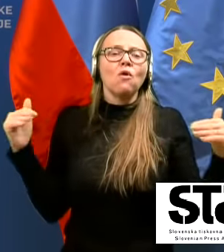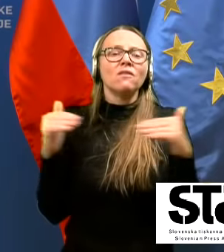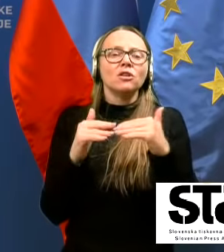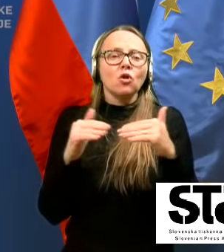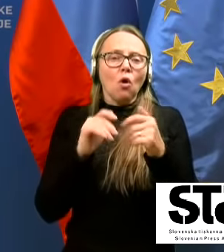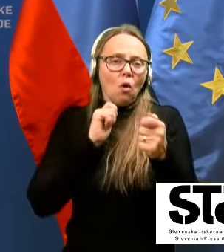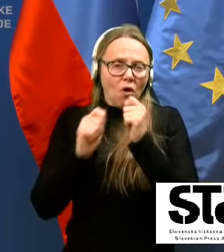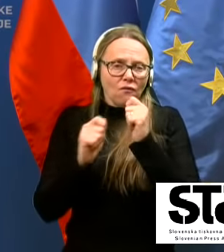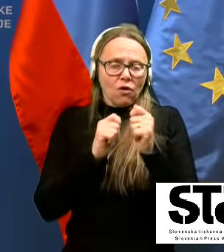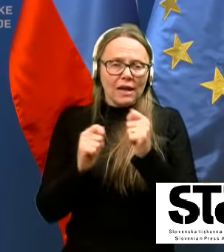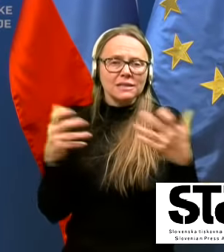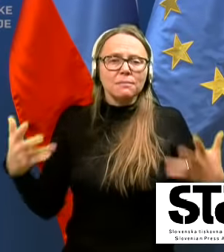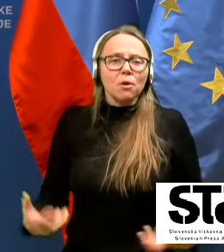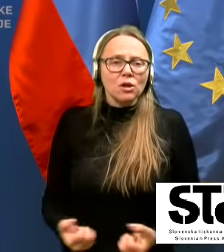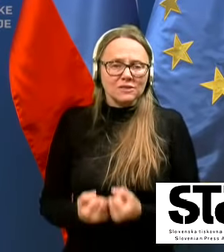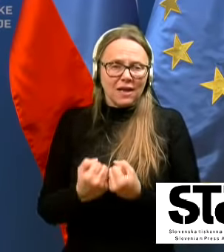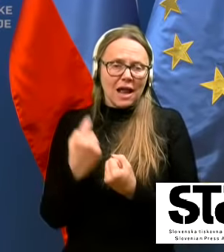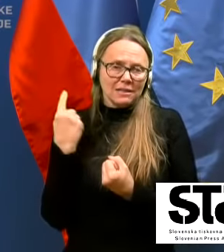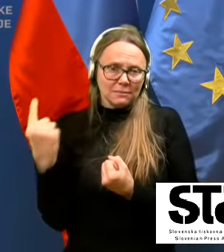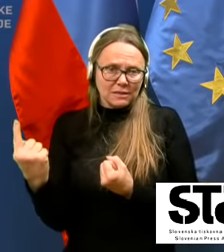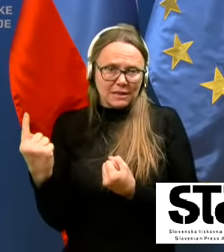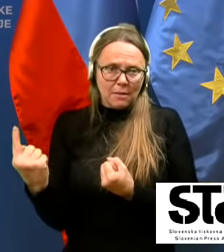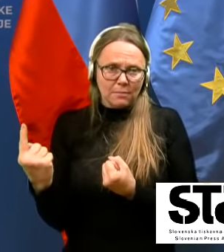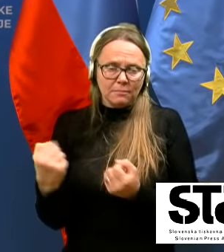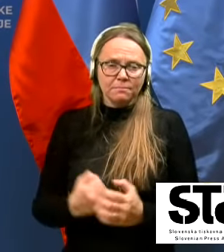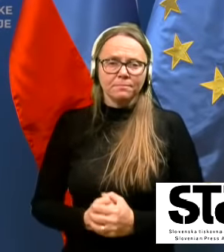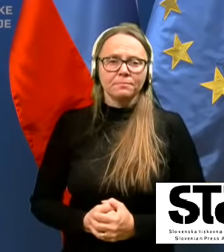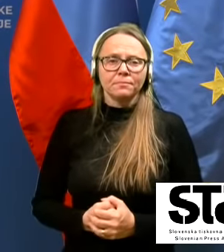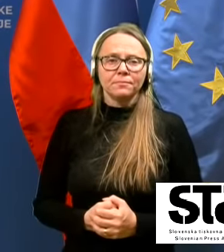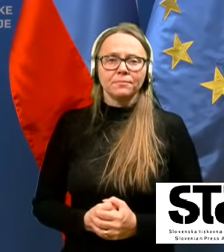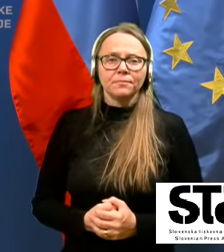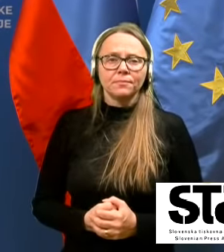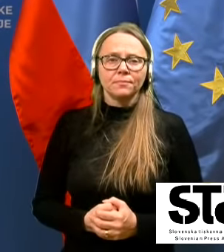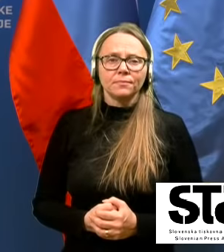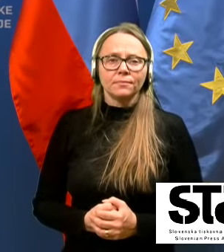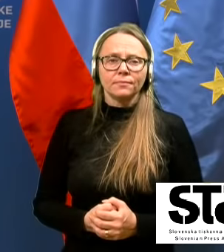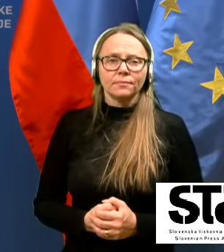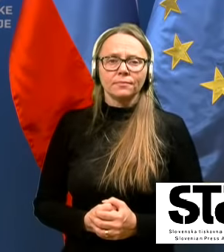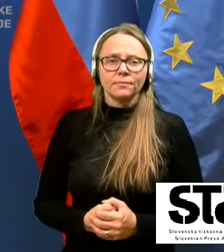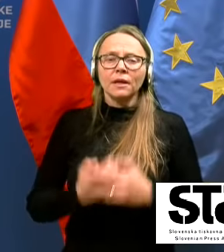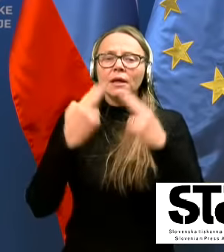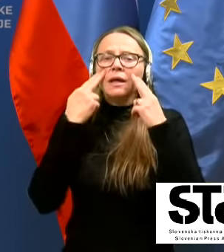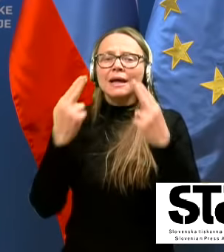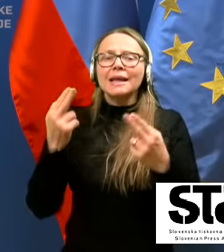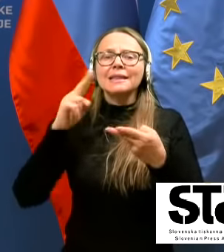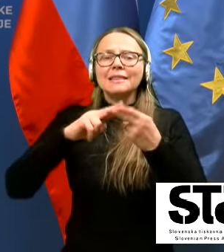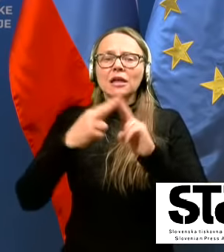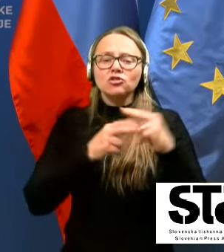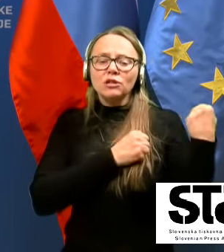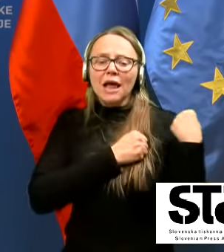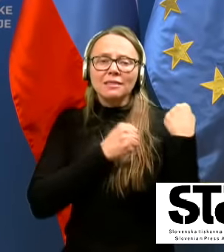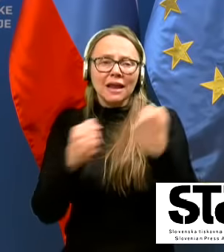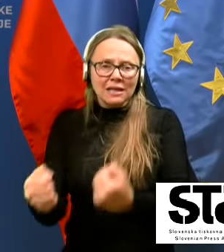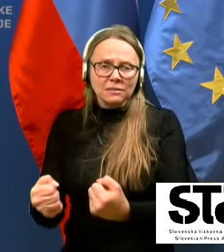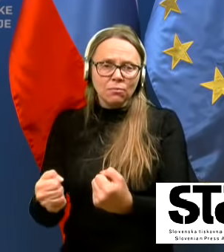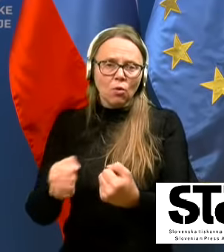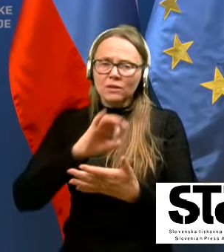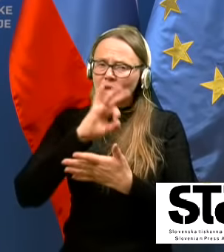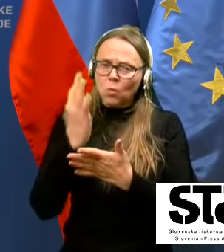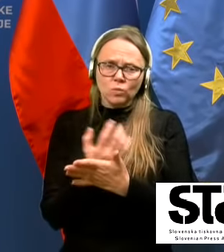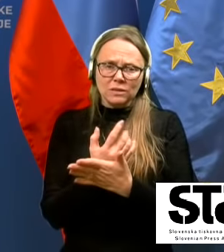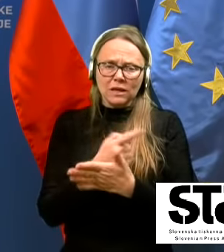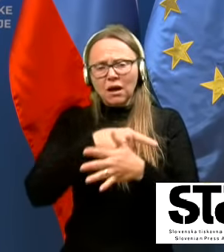proizvajalcem samim, da glede načina transporta in vsega tega, da bi